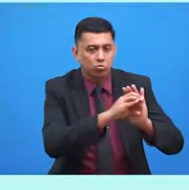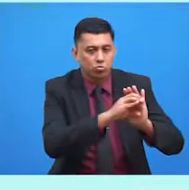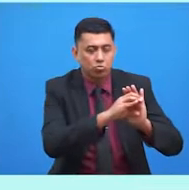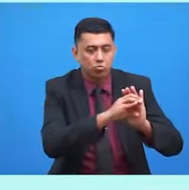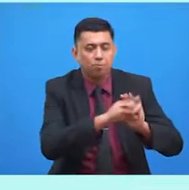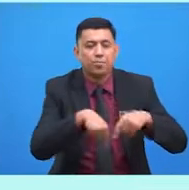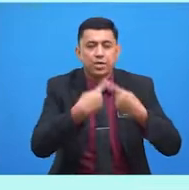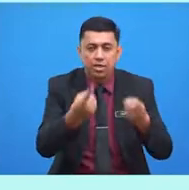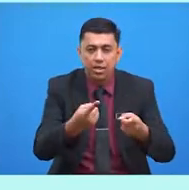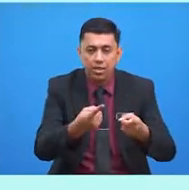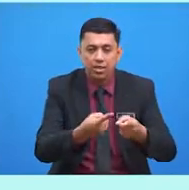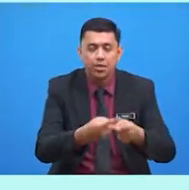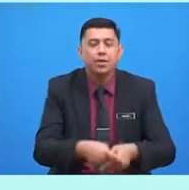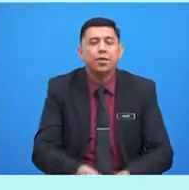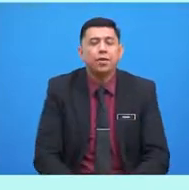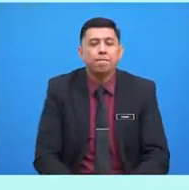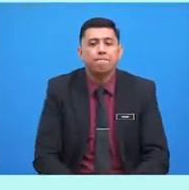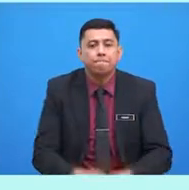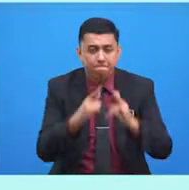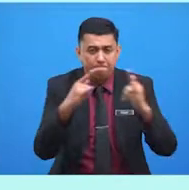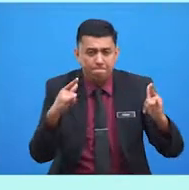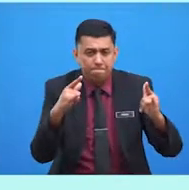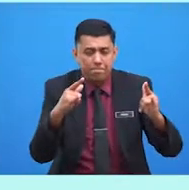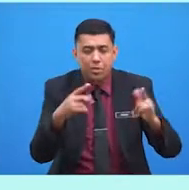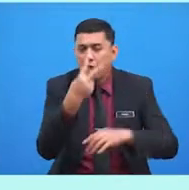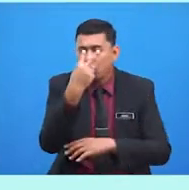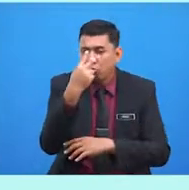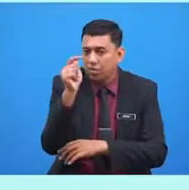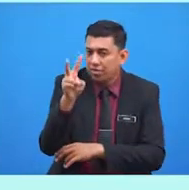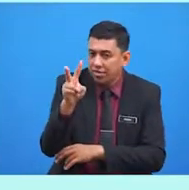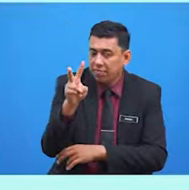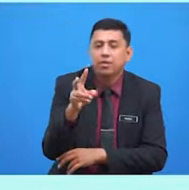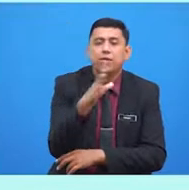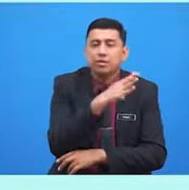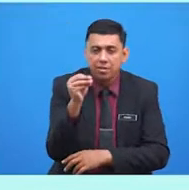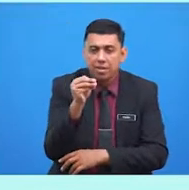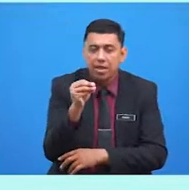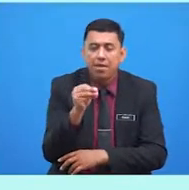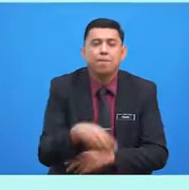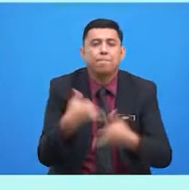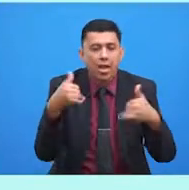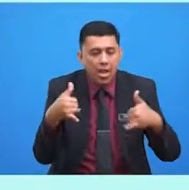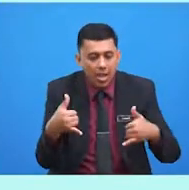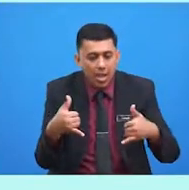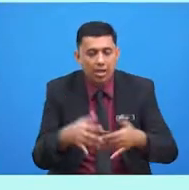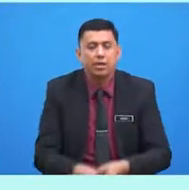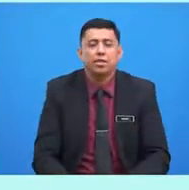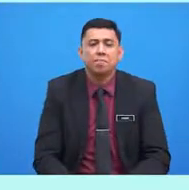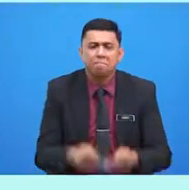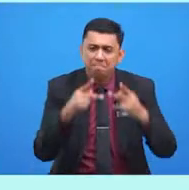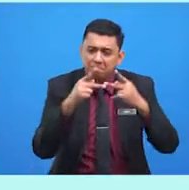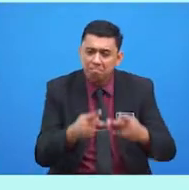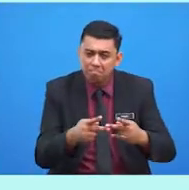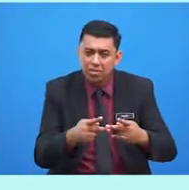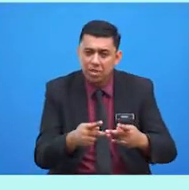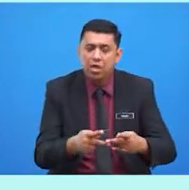akan pergi berkelah, menonton televisyen, dan beriada untuk mengekalkan